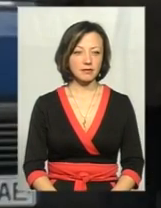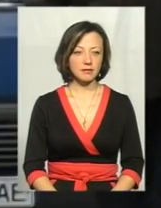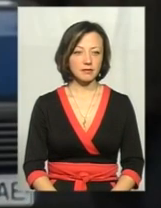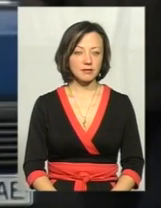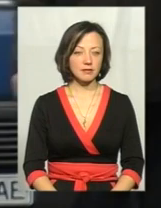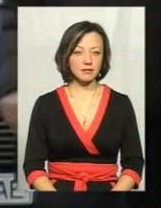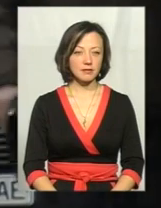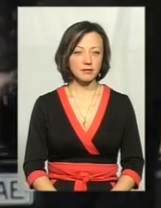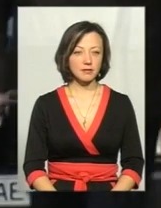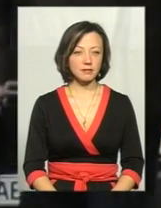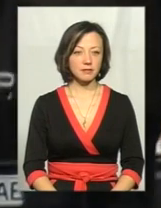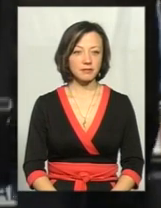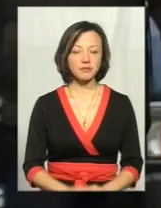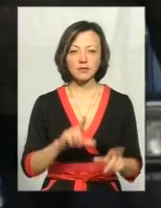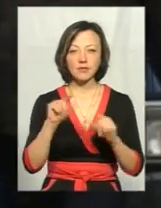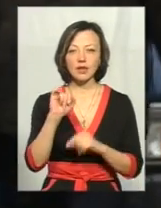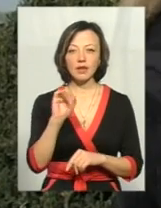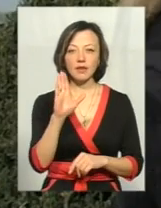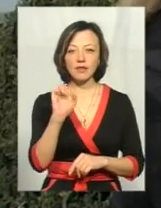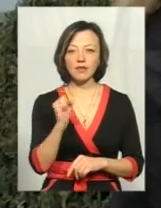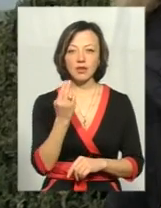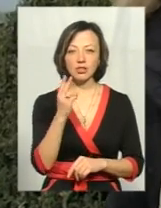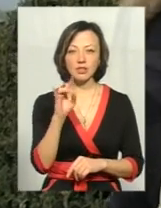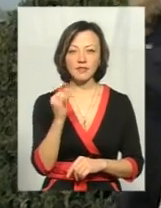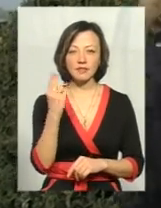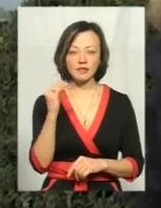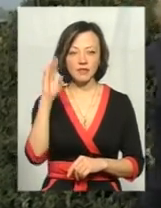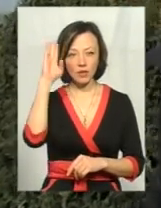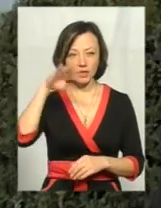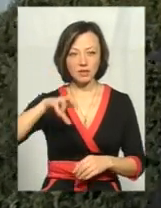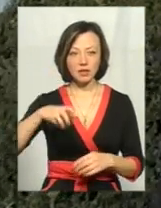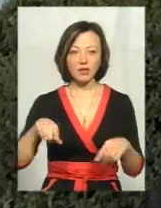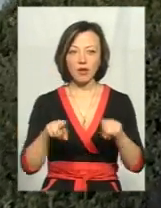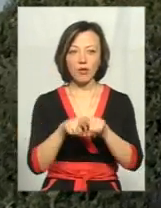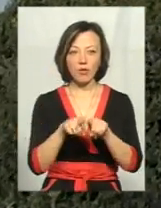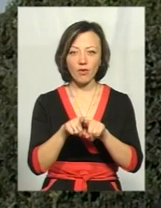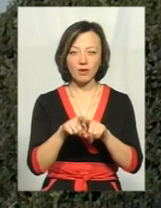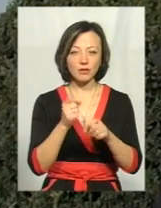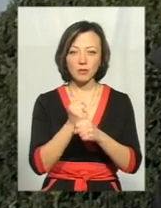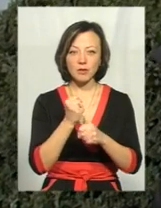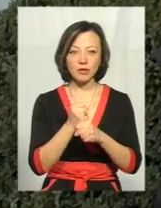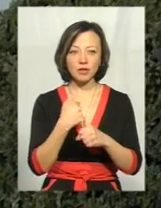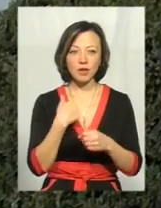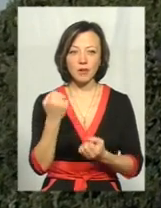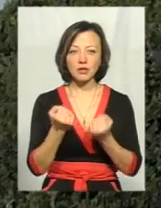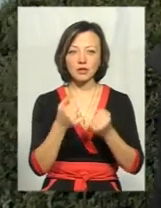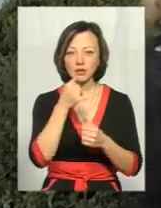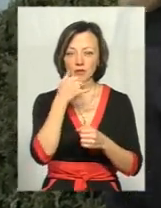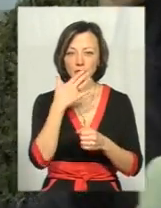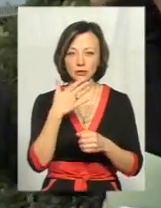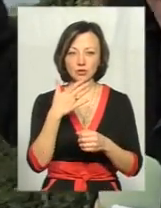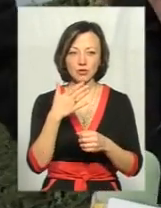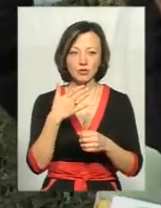Під'їдьте в Івашківці, подивіться, яка там вода з крану. Чесно, там такого зарази наробили, що я машину не можу виїхати.